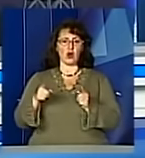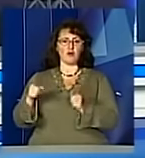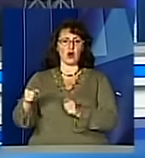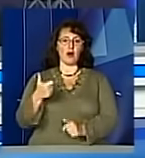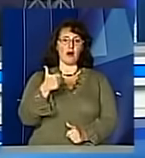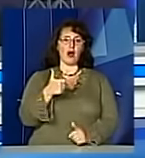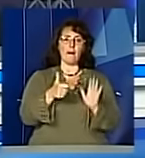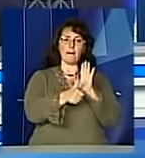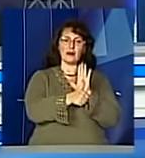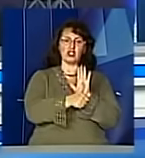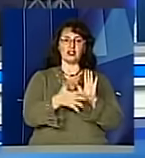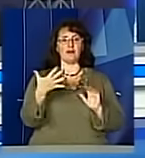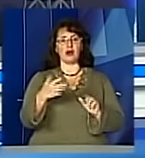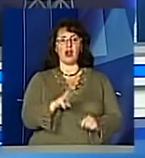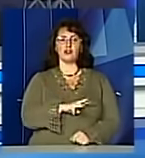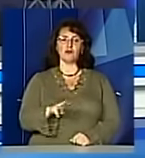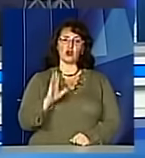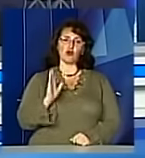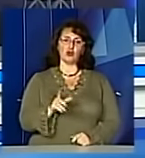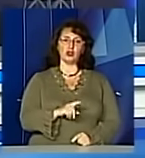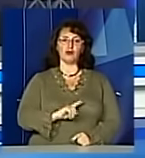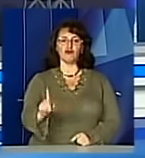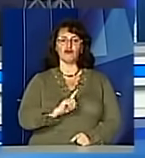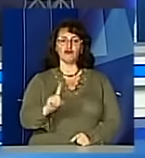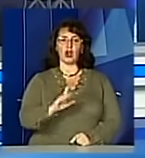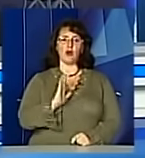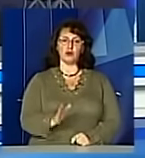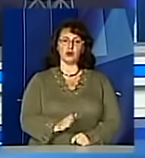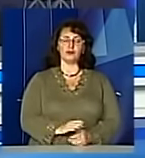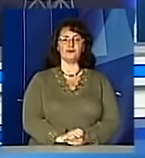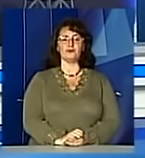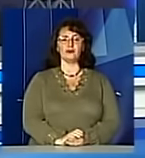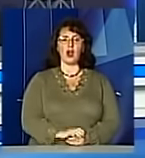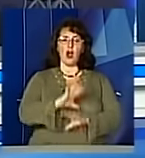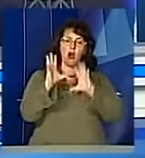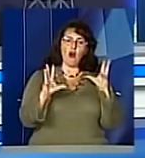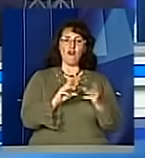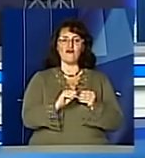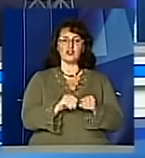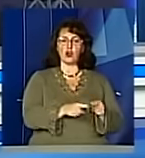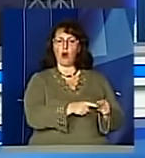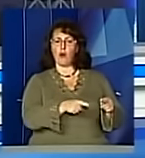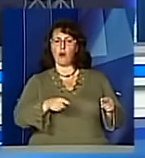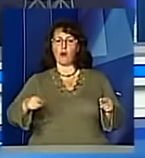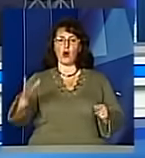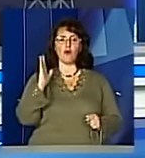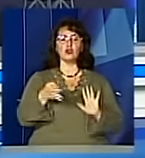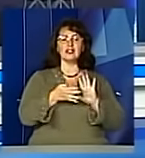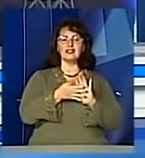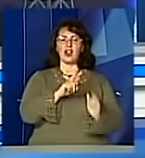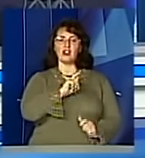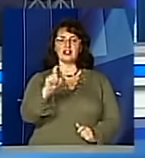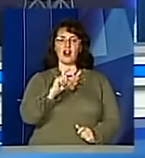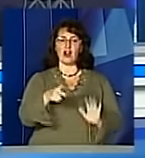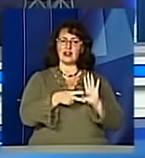5-6 хвилин. Такі дані оприлюднили сьогодні у Львіві електротранці. Загалом на маршруті до Сихова курсуватиме 9 трамваїв,